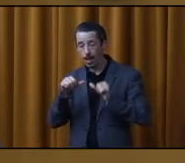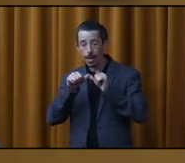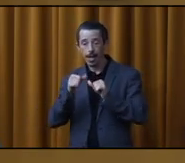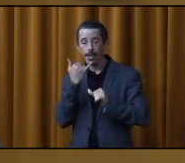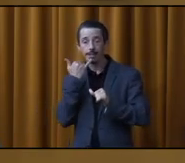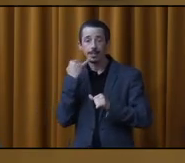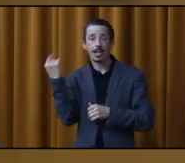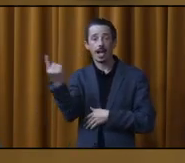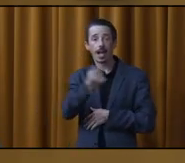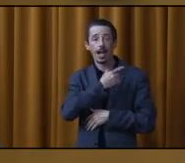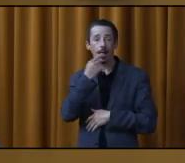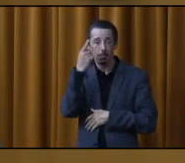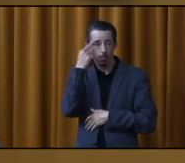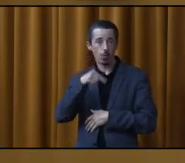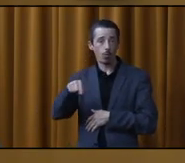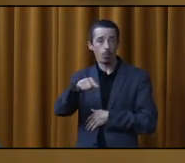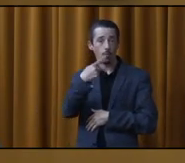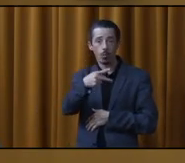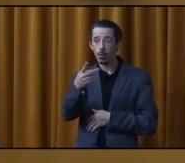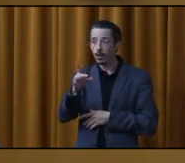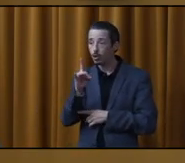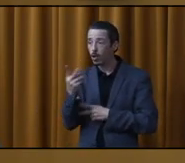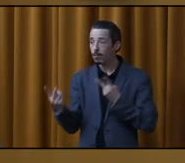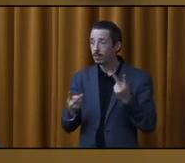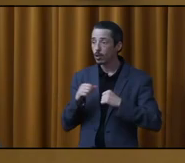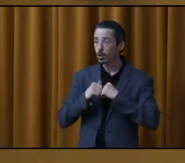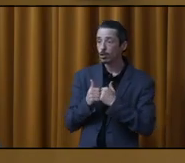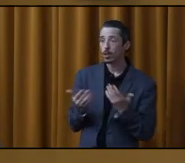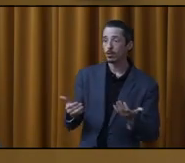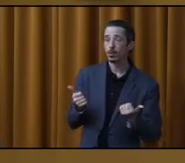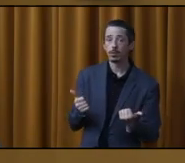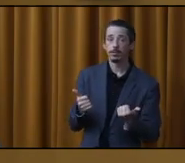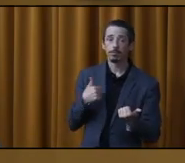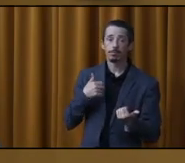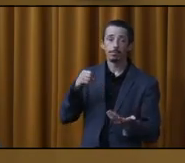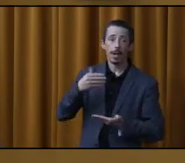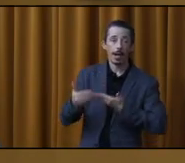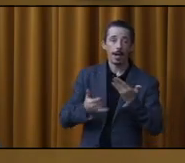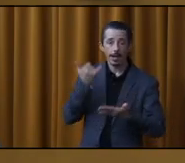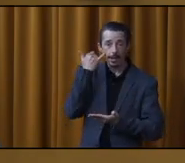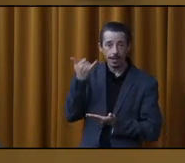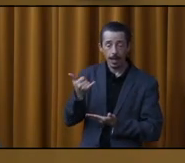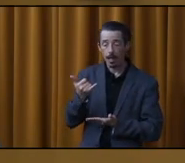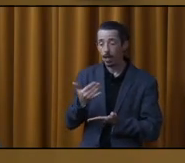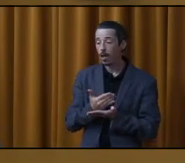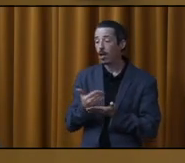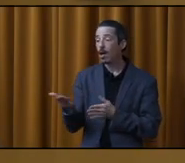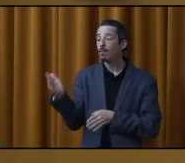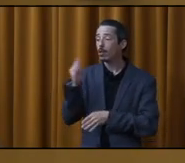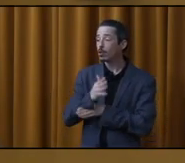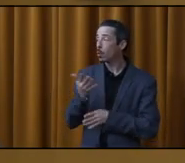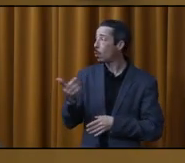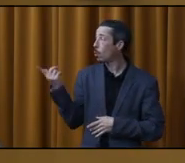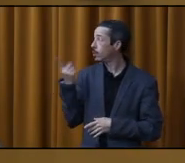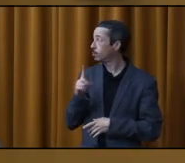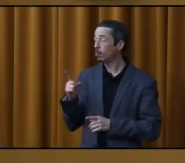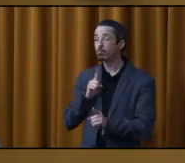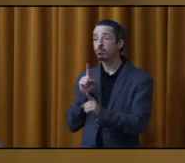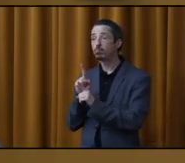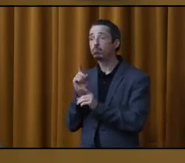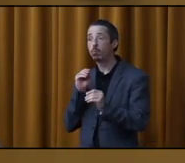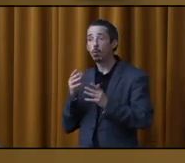hyper agréable pour vous d'aller socialiser et d'aller avec vos animaux. C'est le plan de match qu'on a. À la fin de la soirée, moi, je vais être disponible.